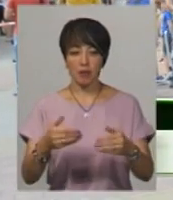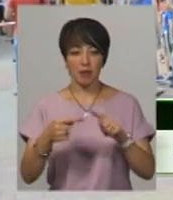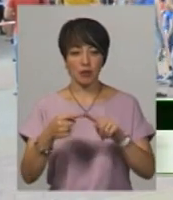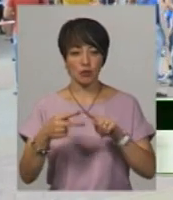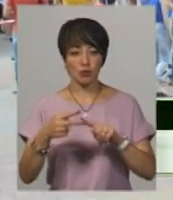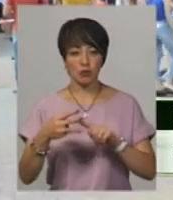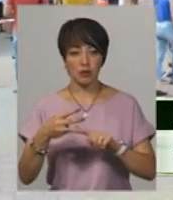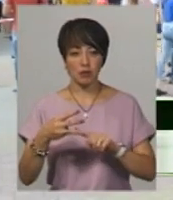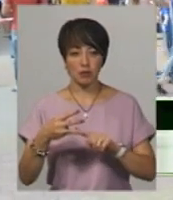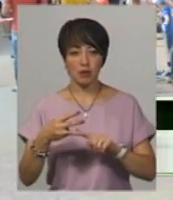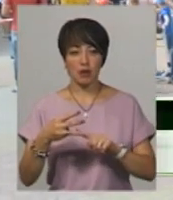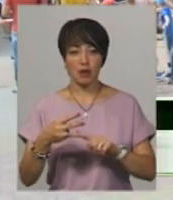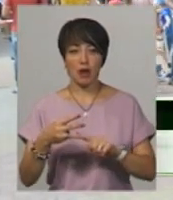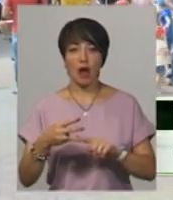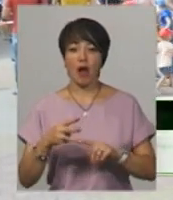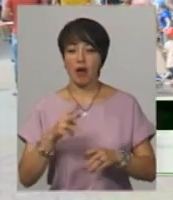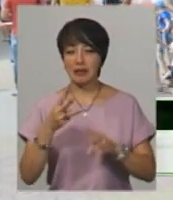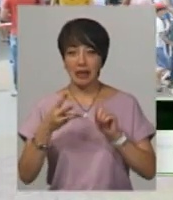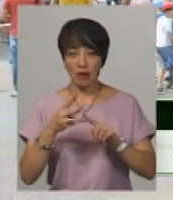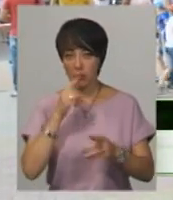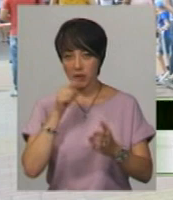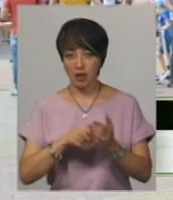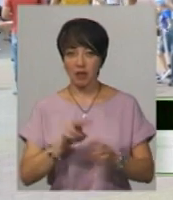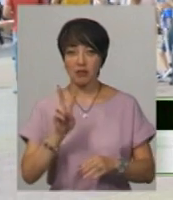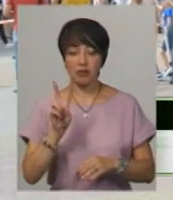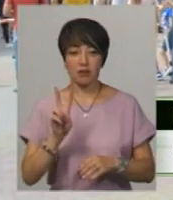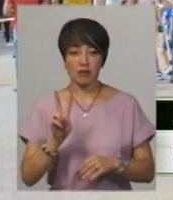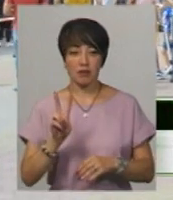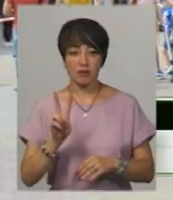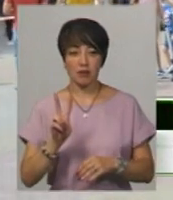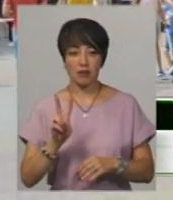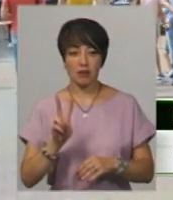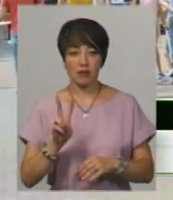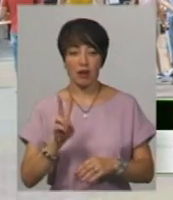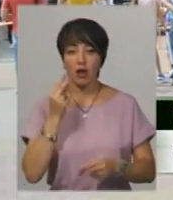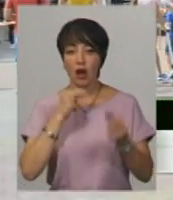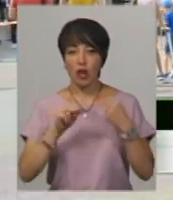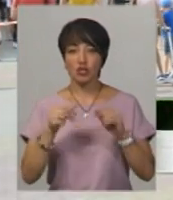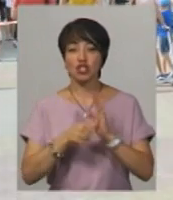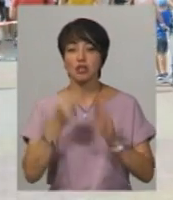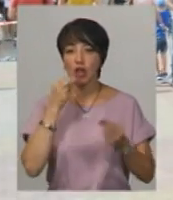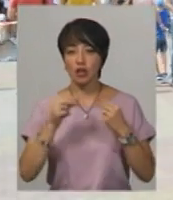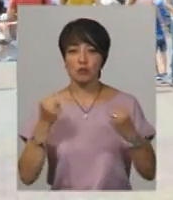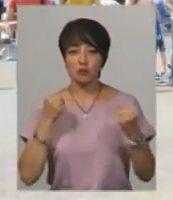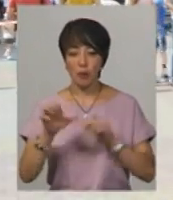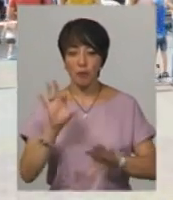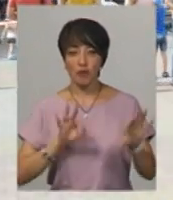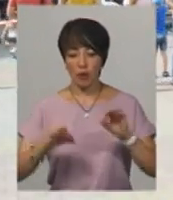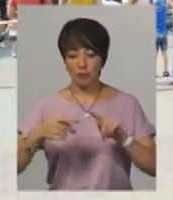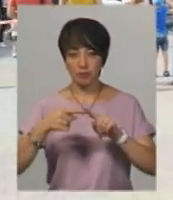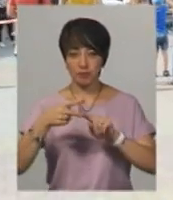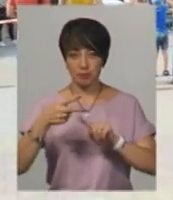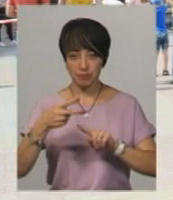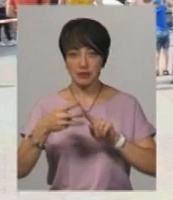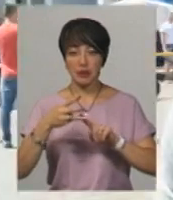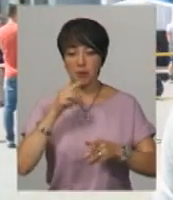схема. До третьої схеми доходить два. Доходить тільки шість кращих спортсменів. У відбору перших двох, куди бістів